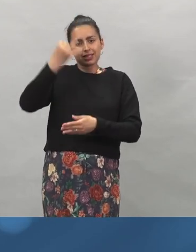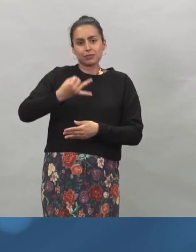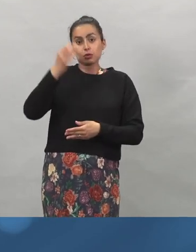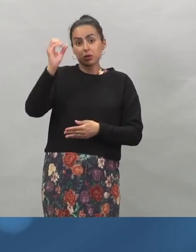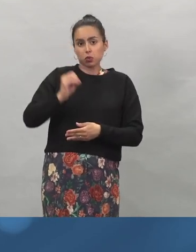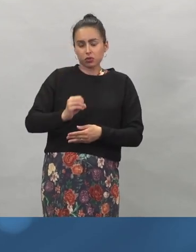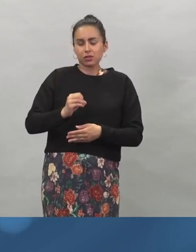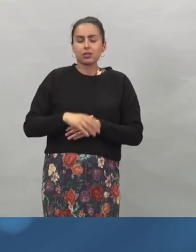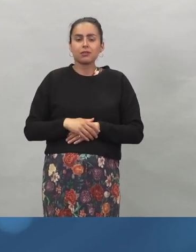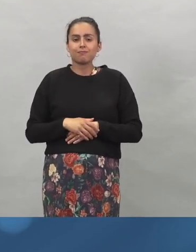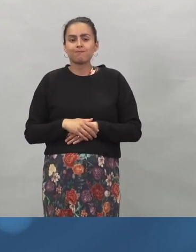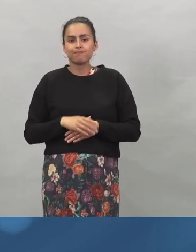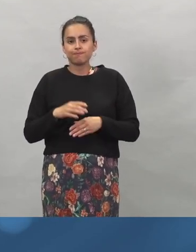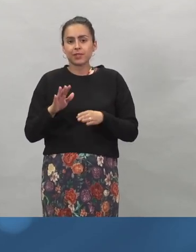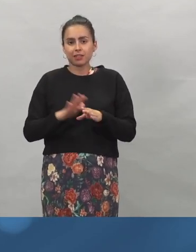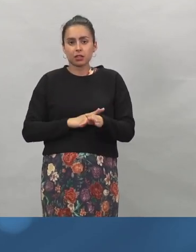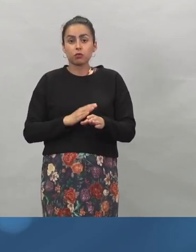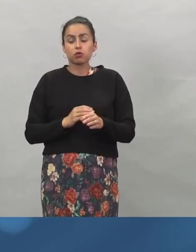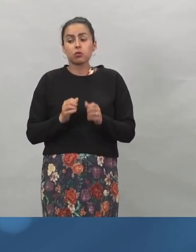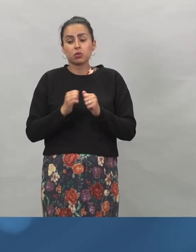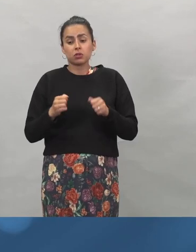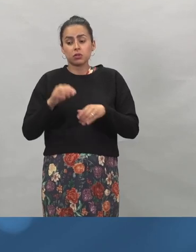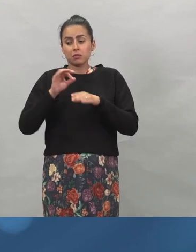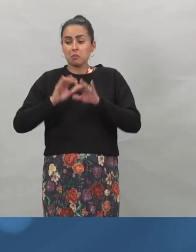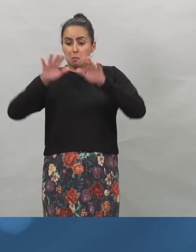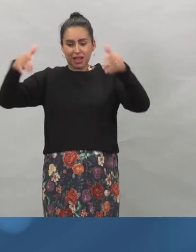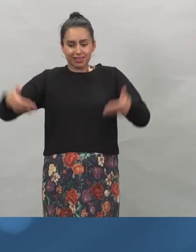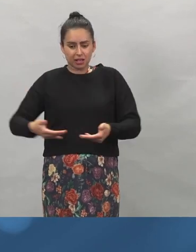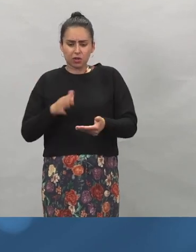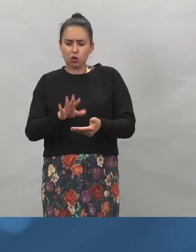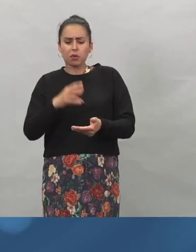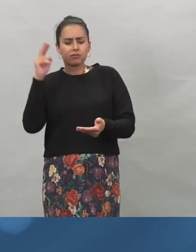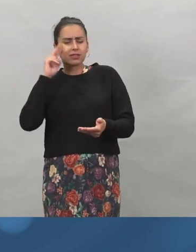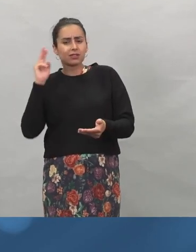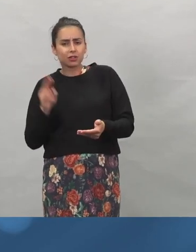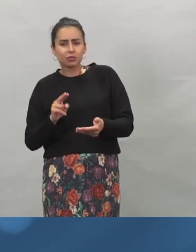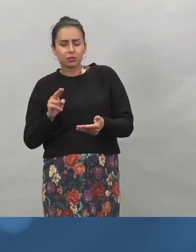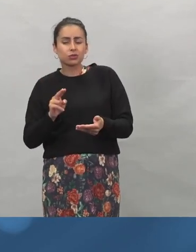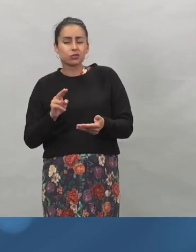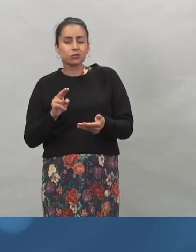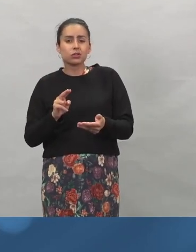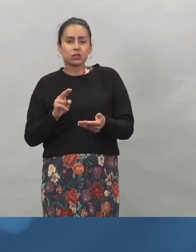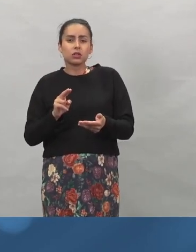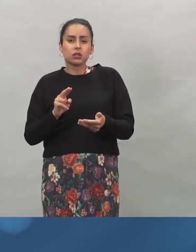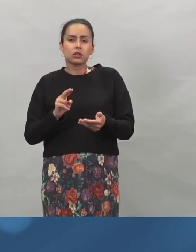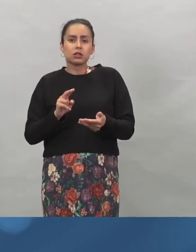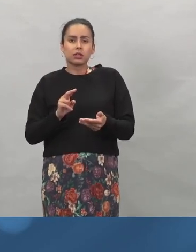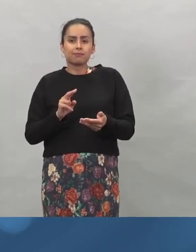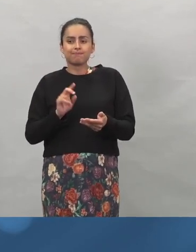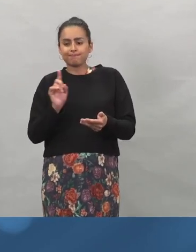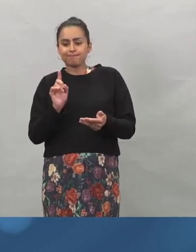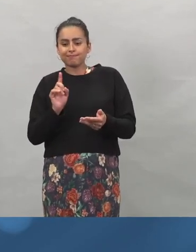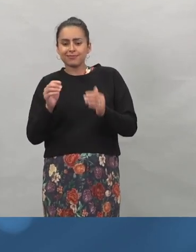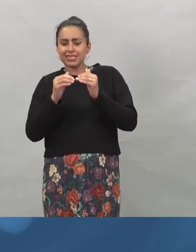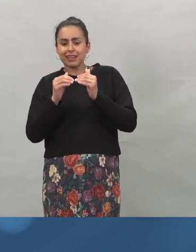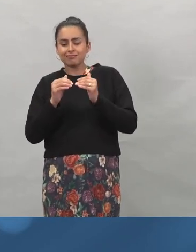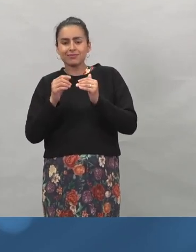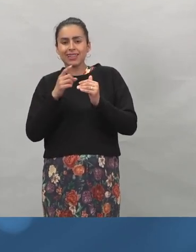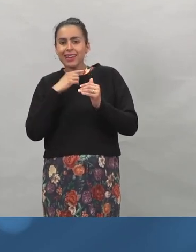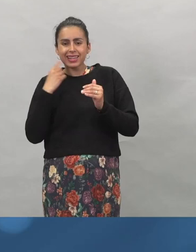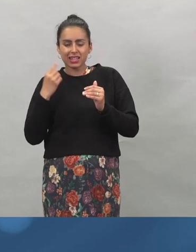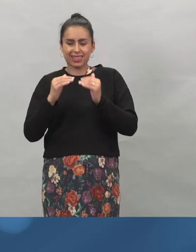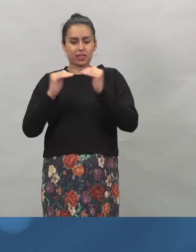pandemian näkökulmasta, niin se kysymys on varmaan se, että mikä on se riittävä kattavuus, että me saadaan